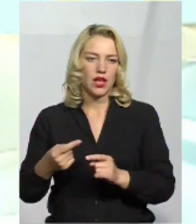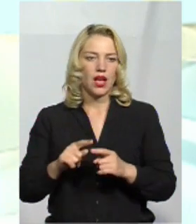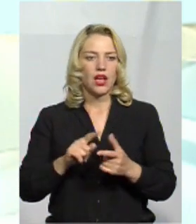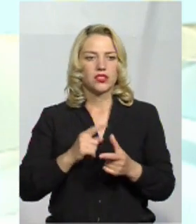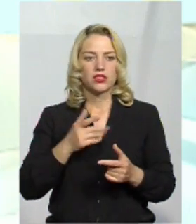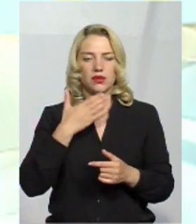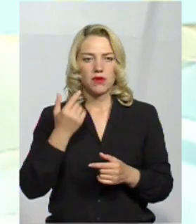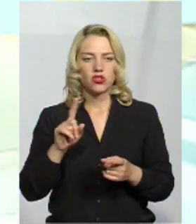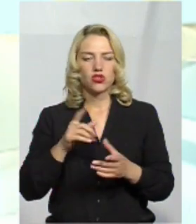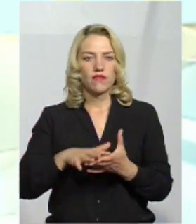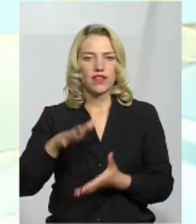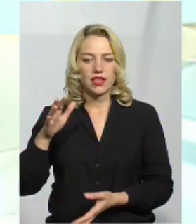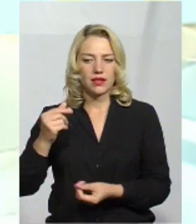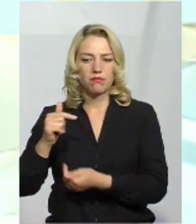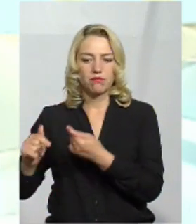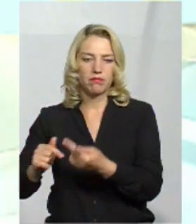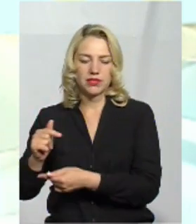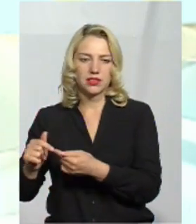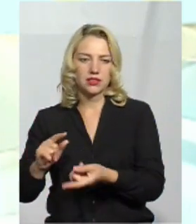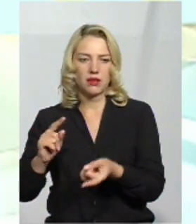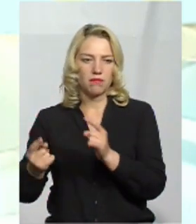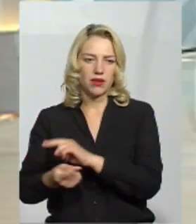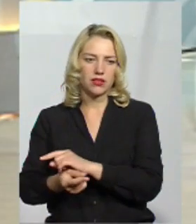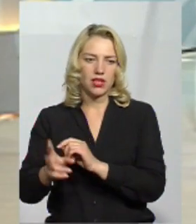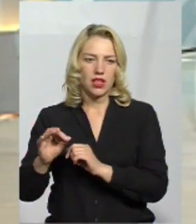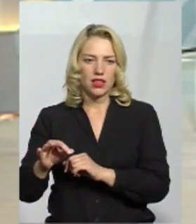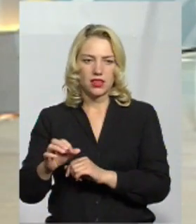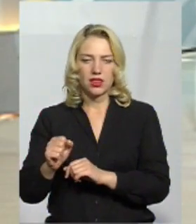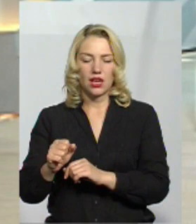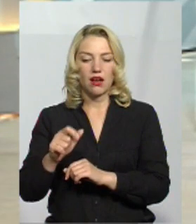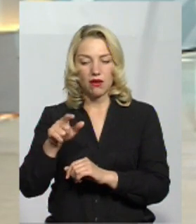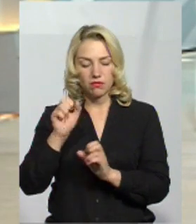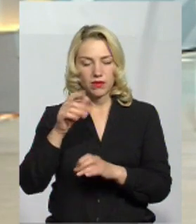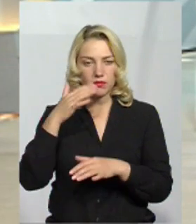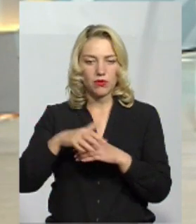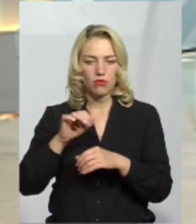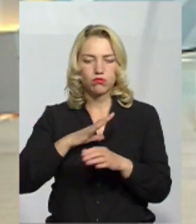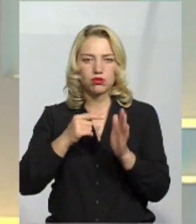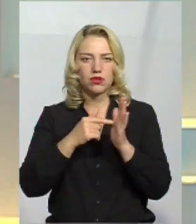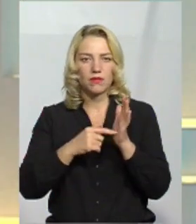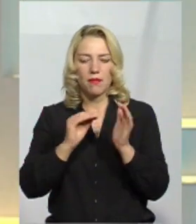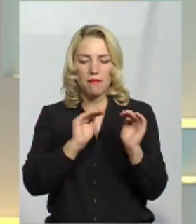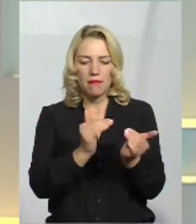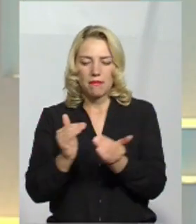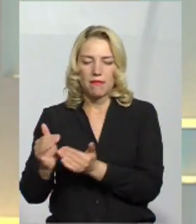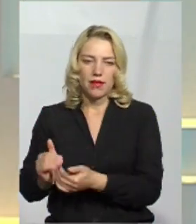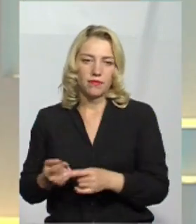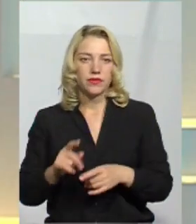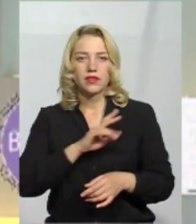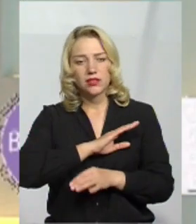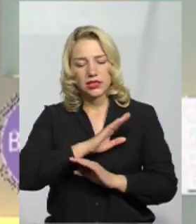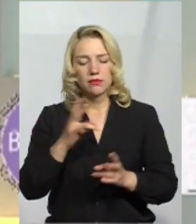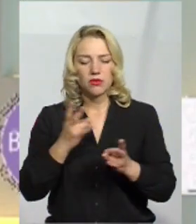великий бізнес перетвориться на багато маленьких? Має бути хороше